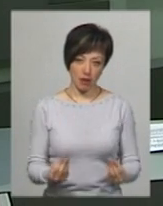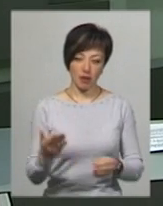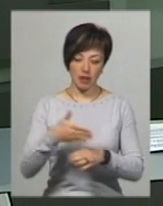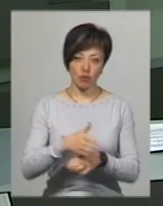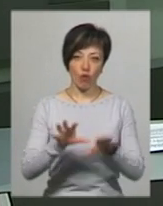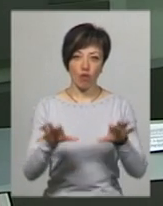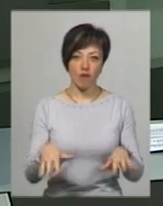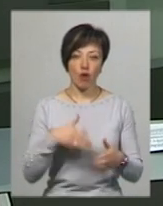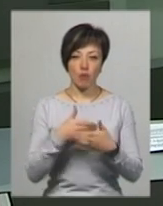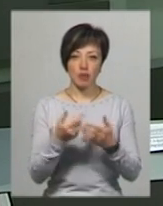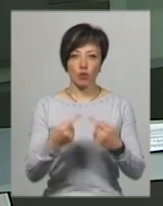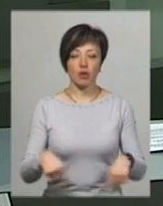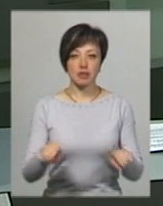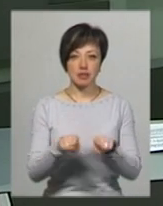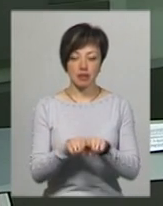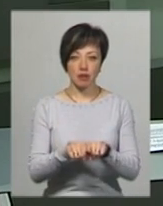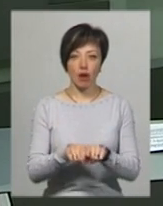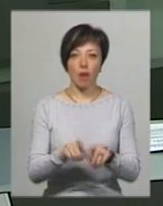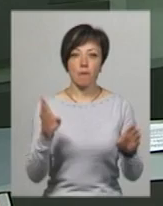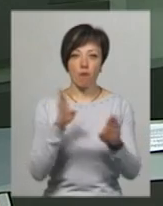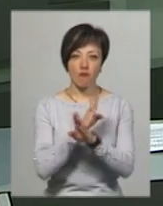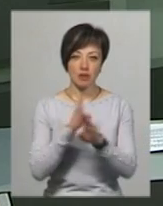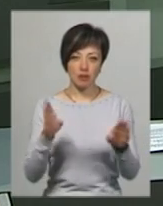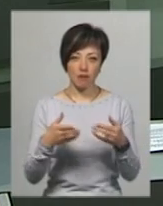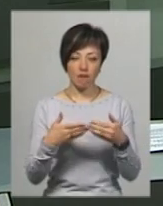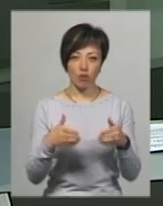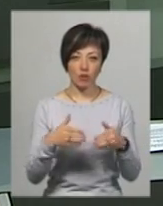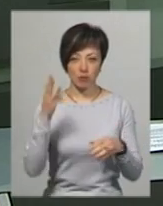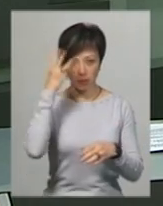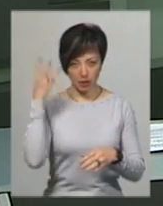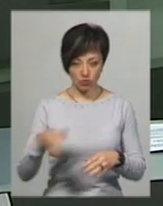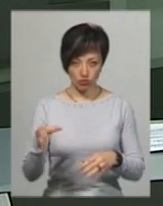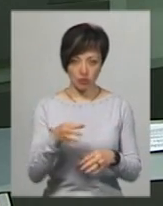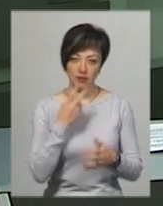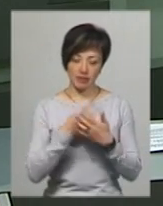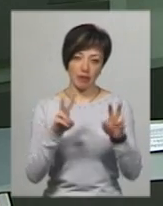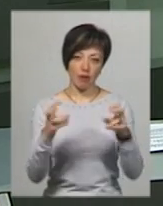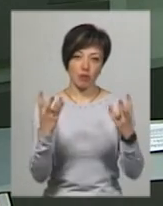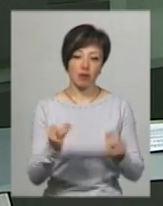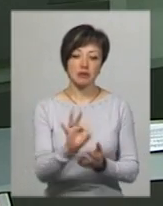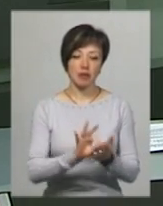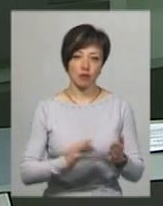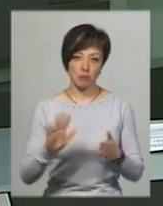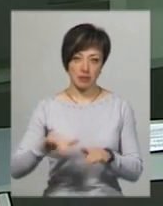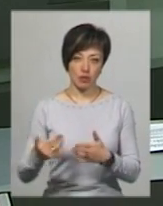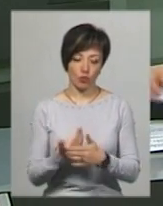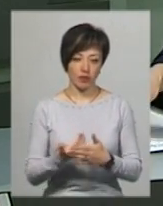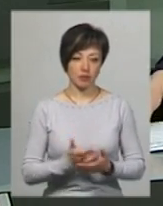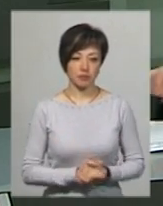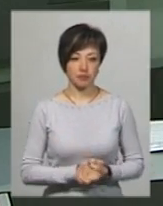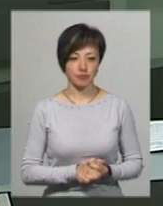студії – голова громадської організації «Повітряні ворота Хмельниччини» Віктор Довбуш. Дивіться тему дня одразу після випуску новин.